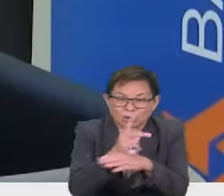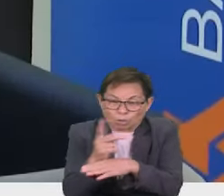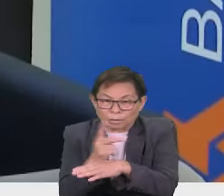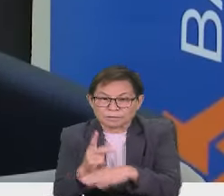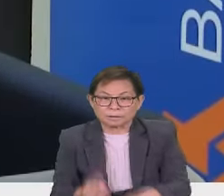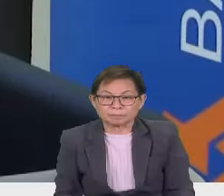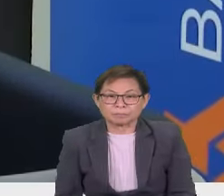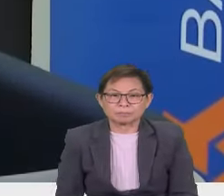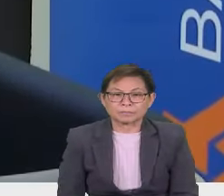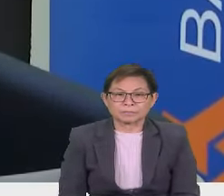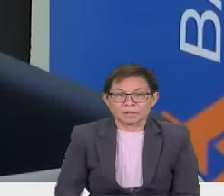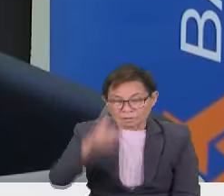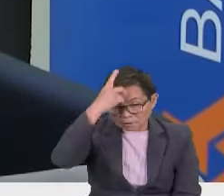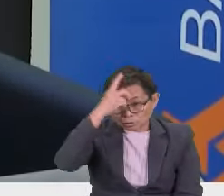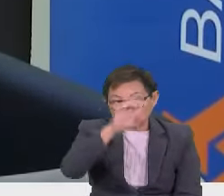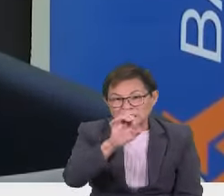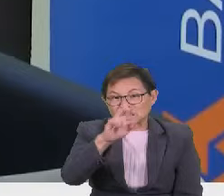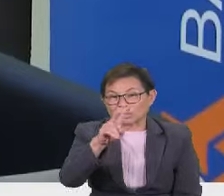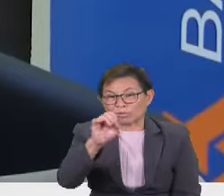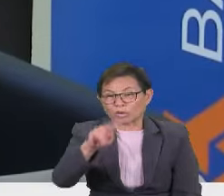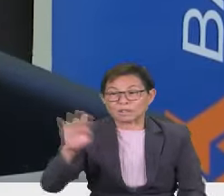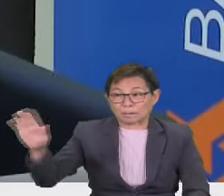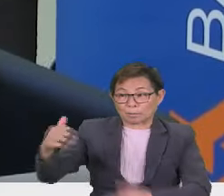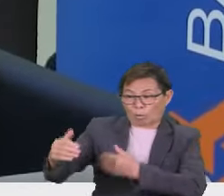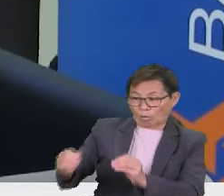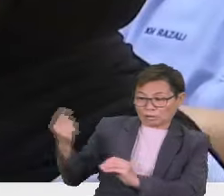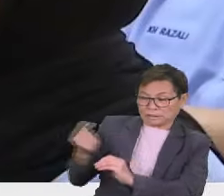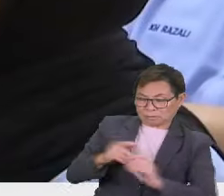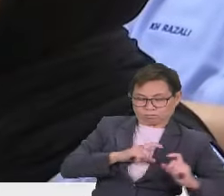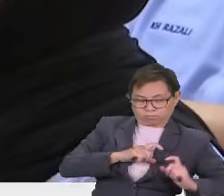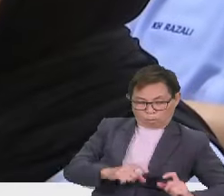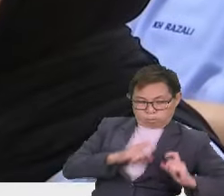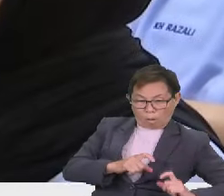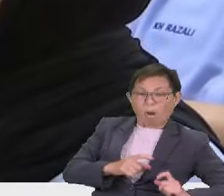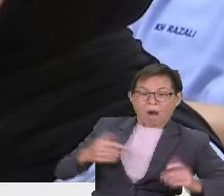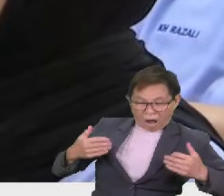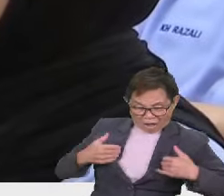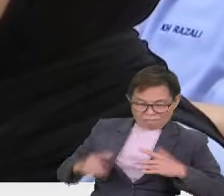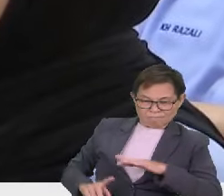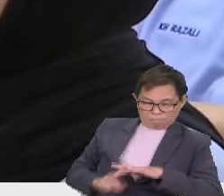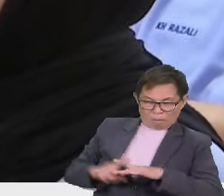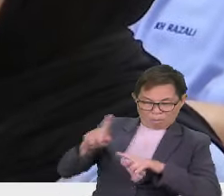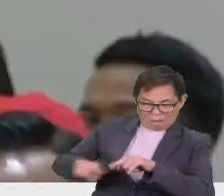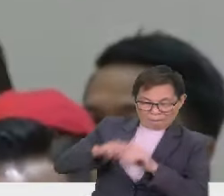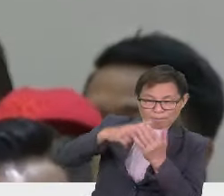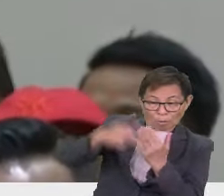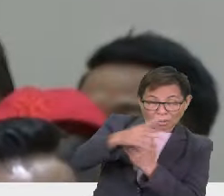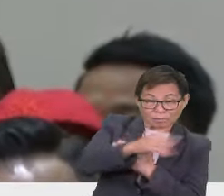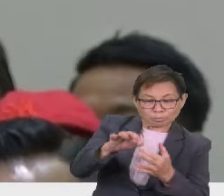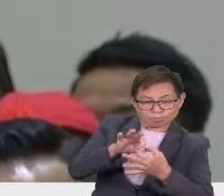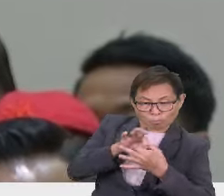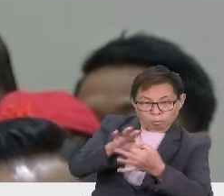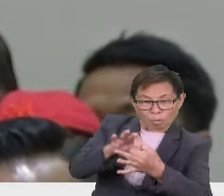Dalam pada itu, Dato' Iwan berkata, kementeriannya sentiasa komited dalam mewujudkan pelbagai inisiatif dan